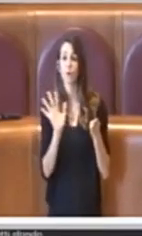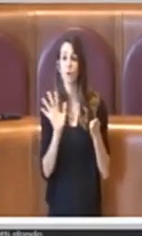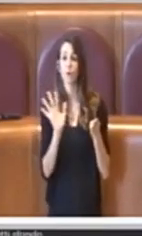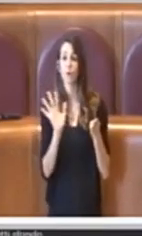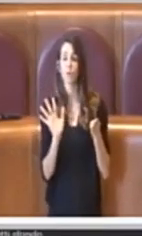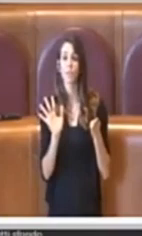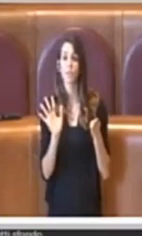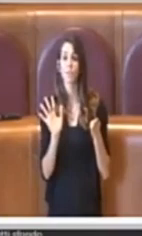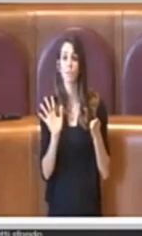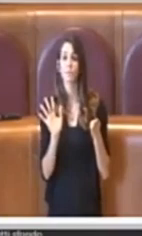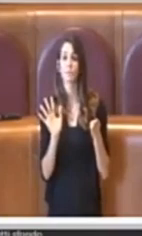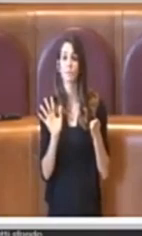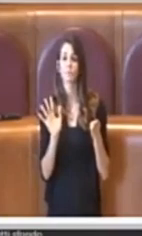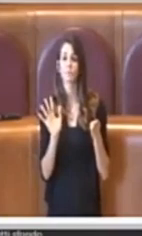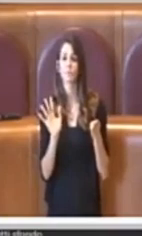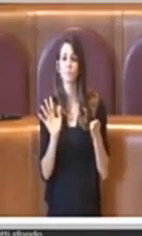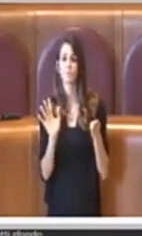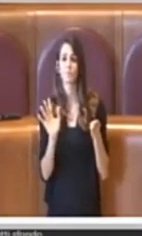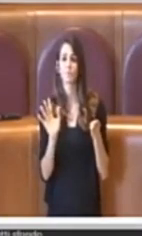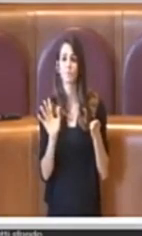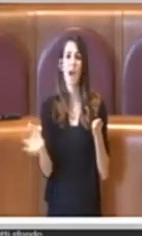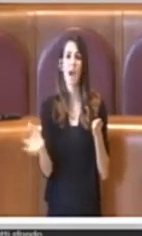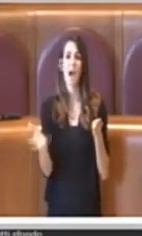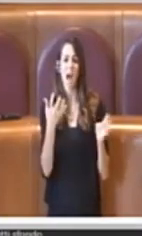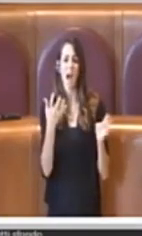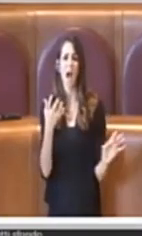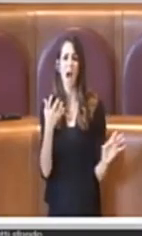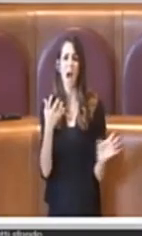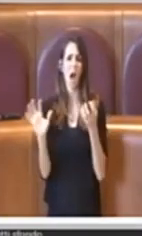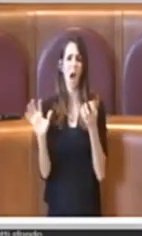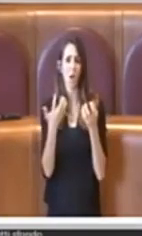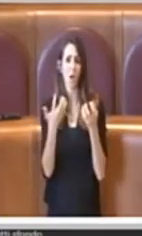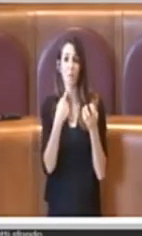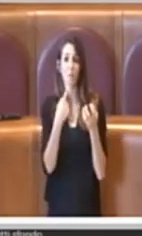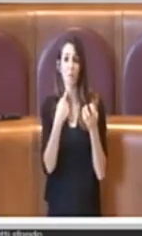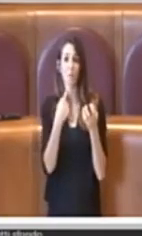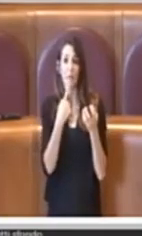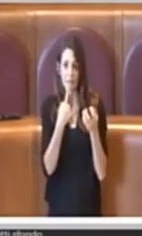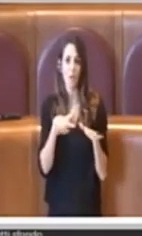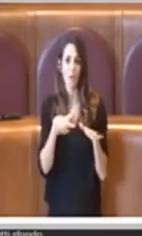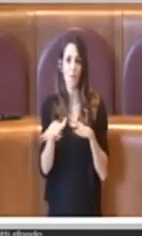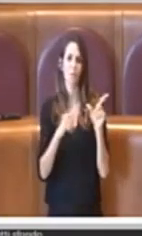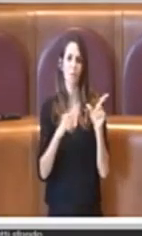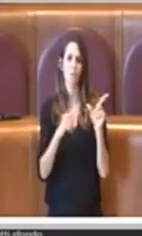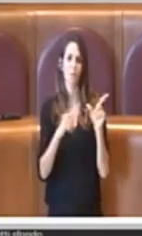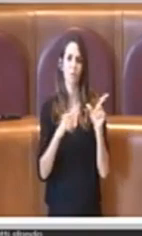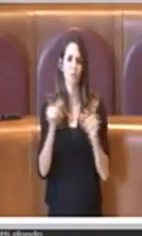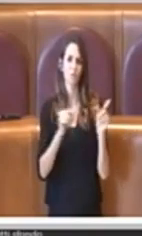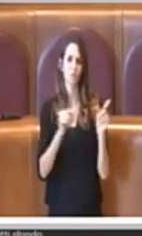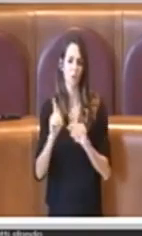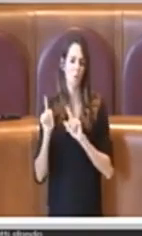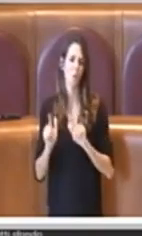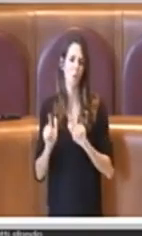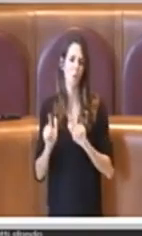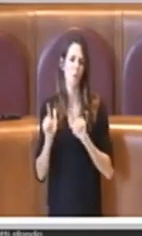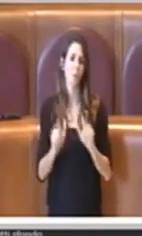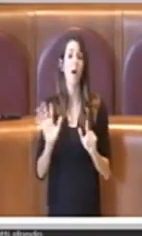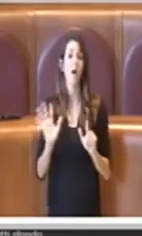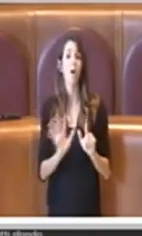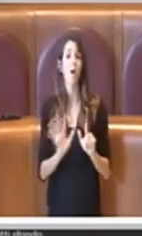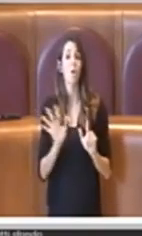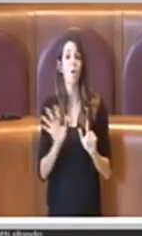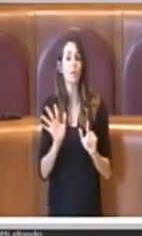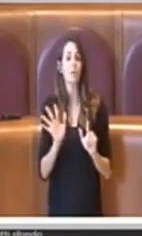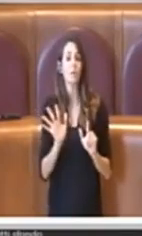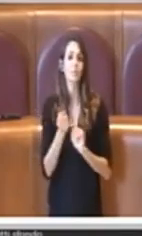le accuse che vengono fatte e rivolte al Movimento 5 Stelle, forse qualche cosa con